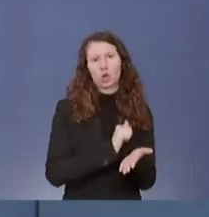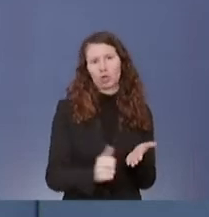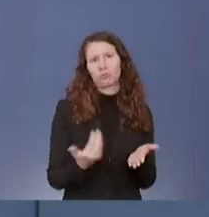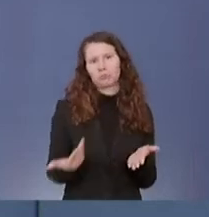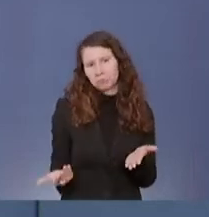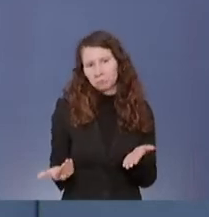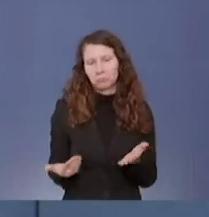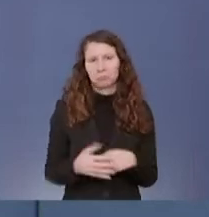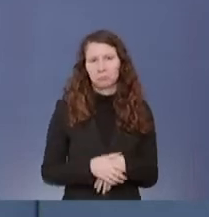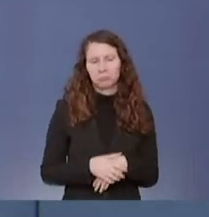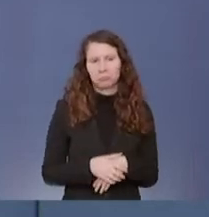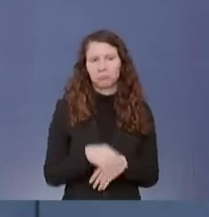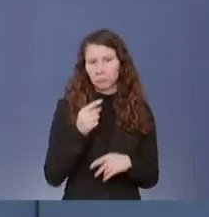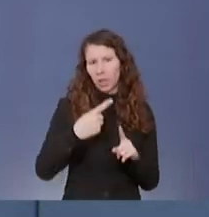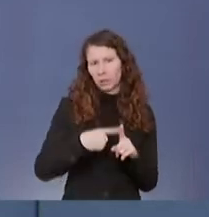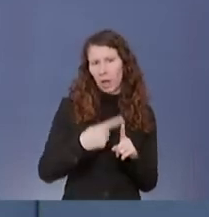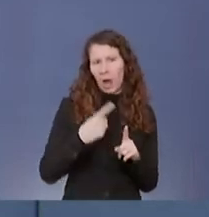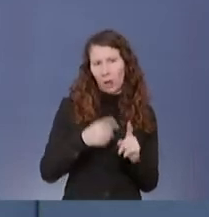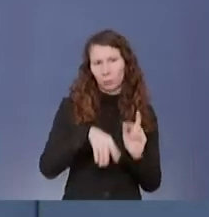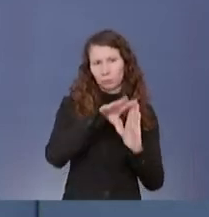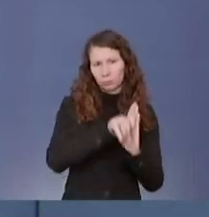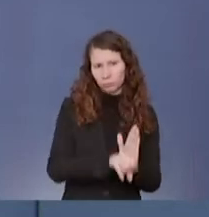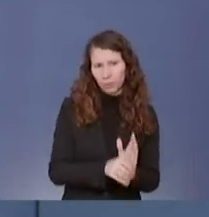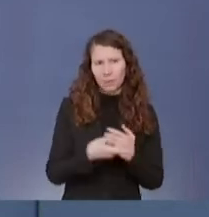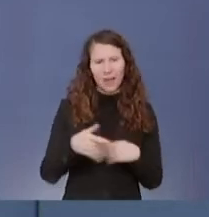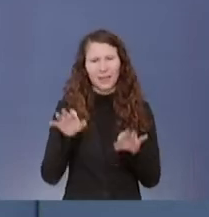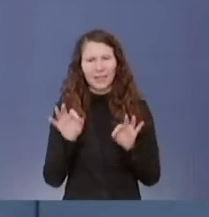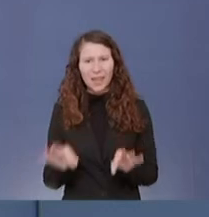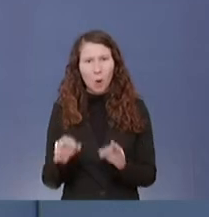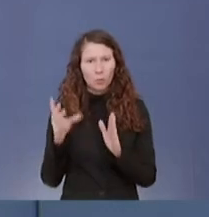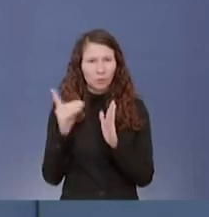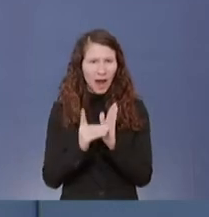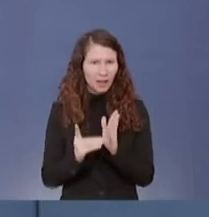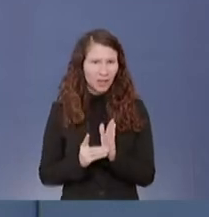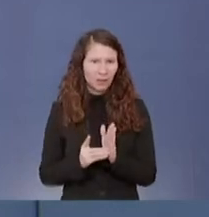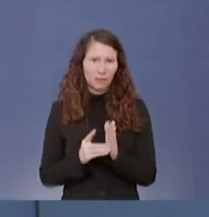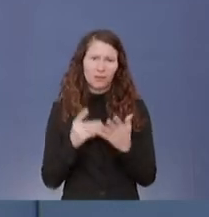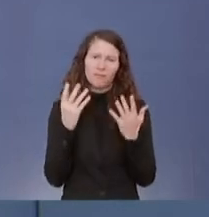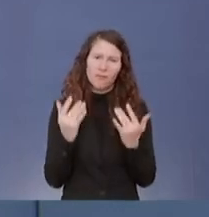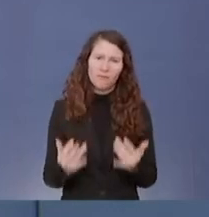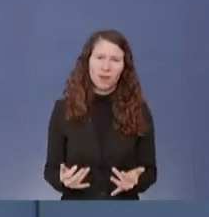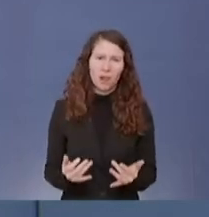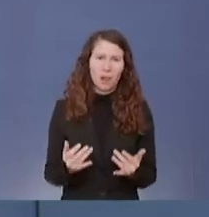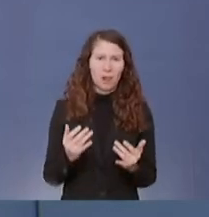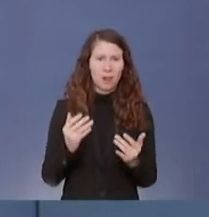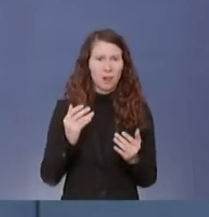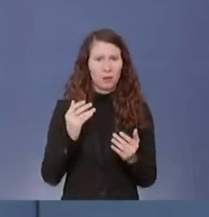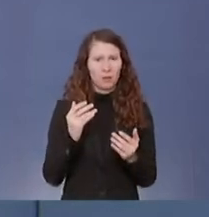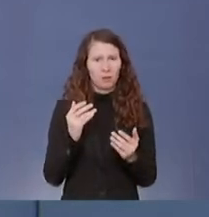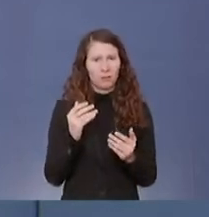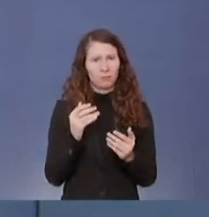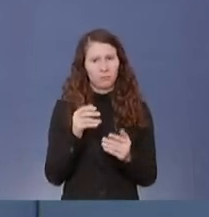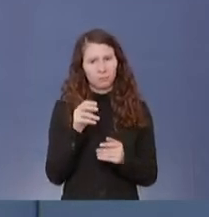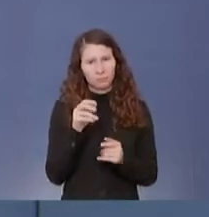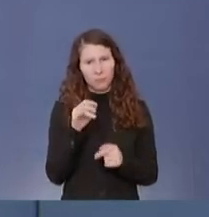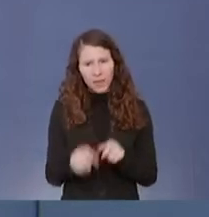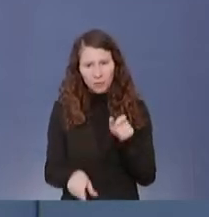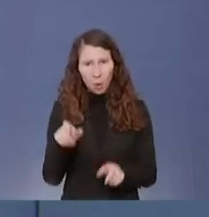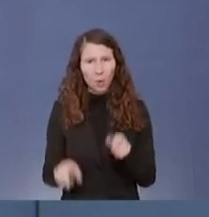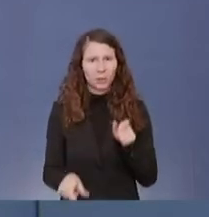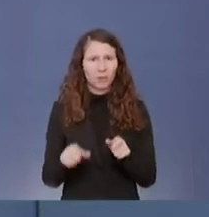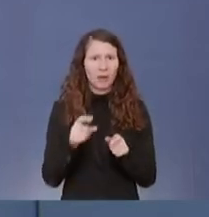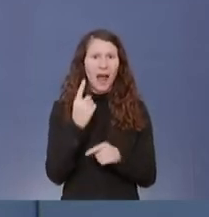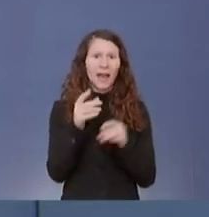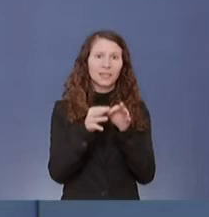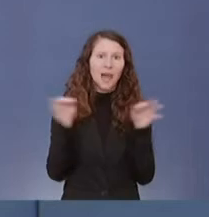abziehen. Die genauen Daten, wie viele Zugriffe auf den Server am